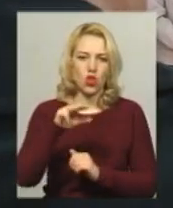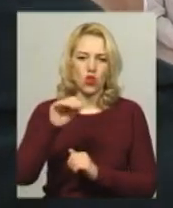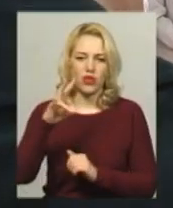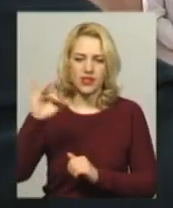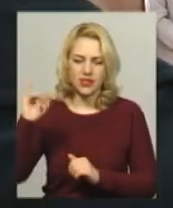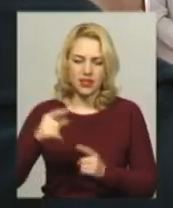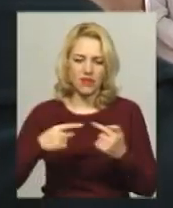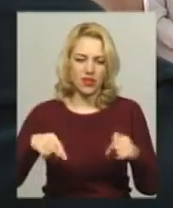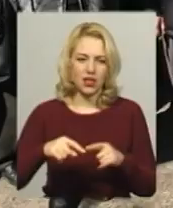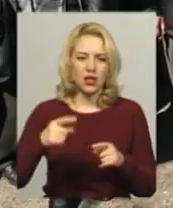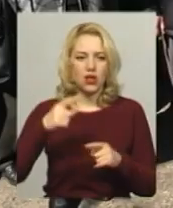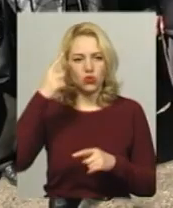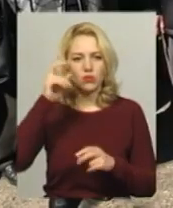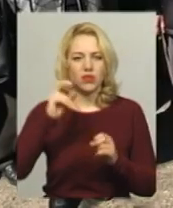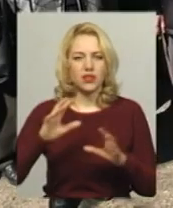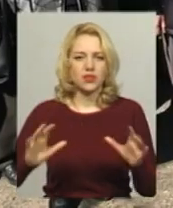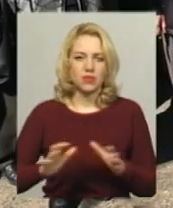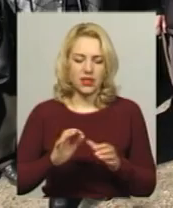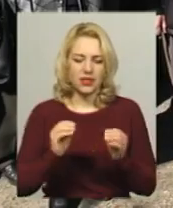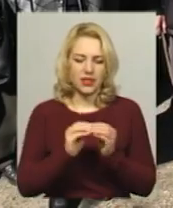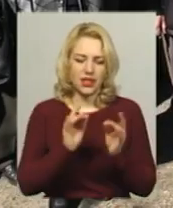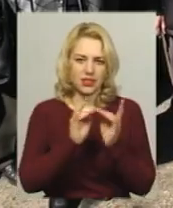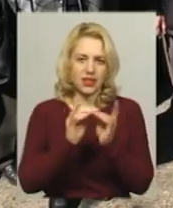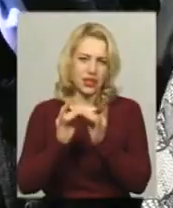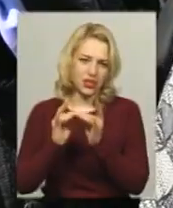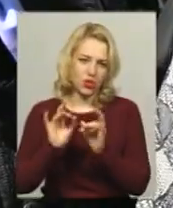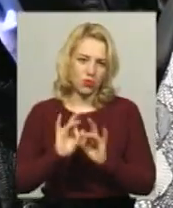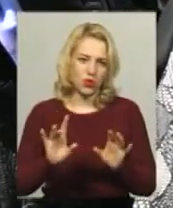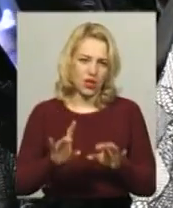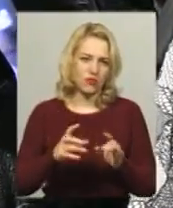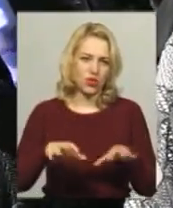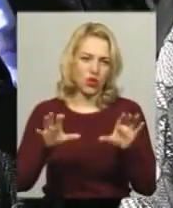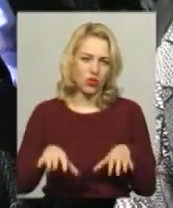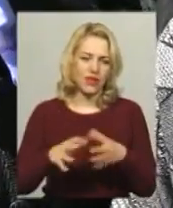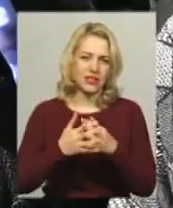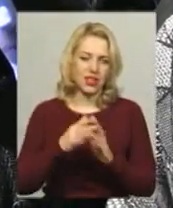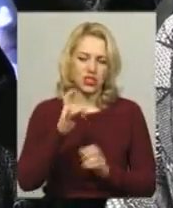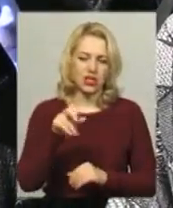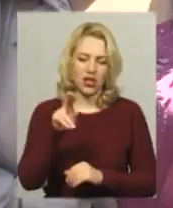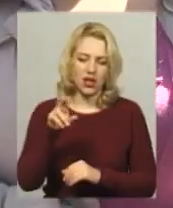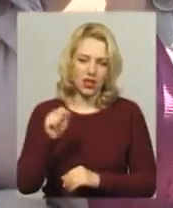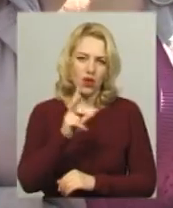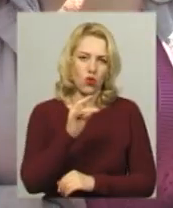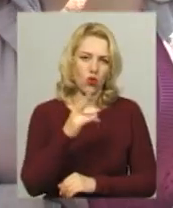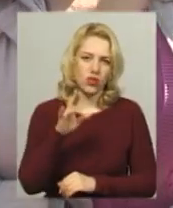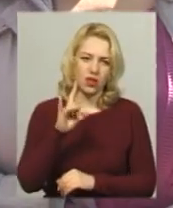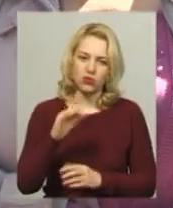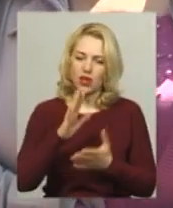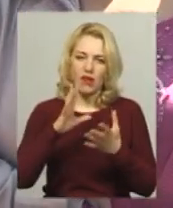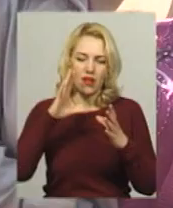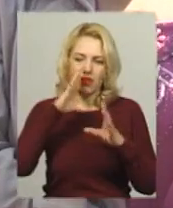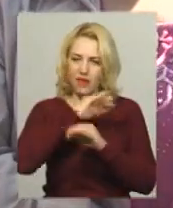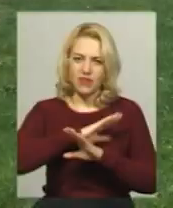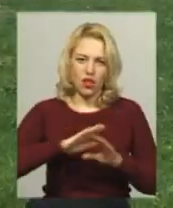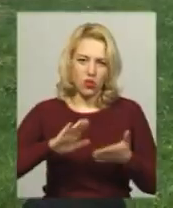стратегію збереження десяти ліжок. Пояснює голова Антонінської селищної ради Наталя Кондратюк. За її словами, домовитись не вдалося. Тоді